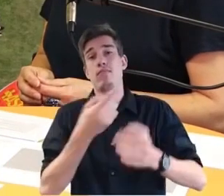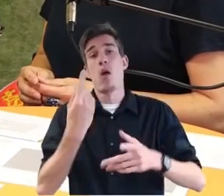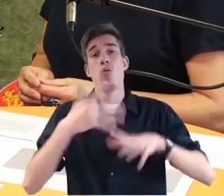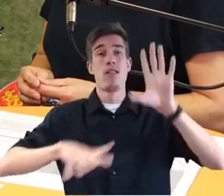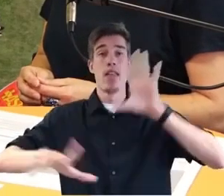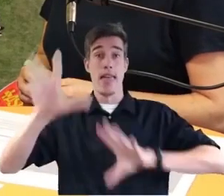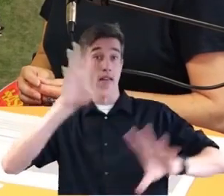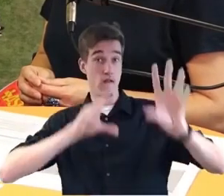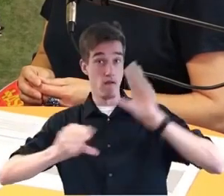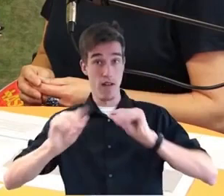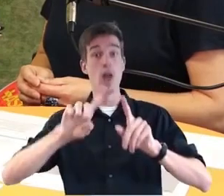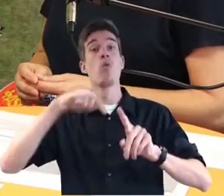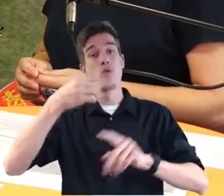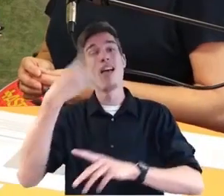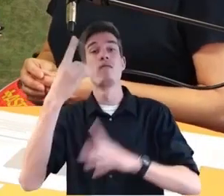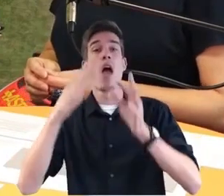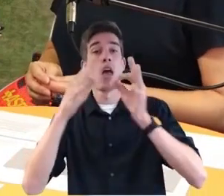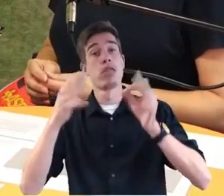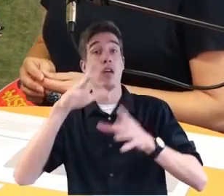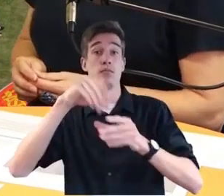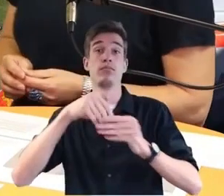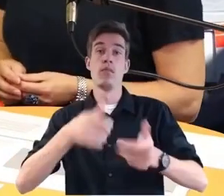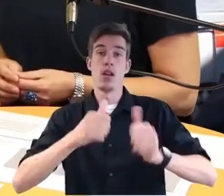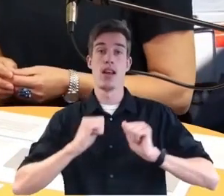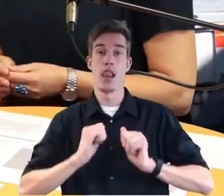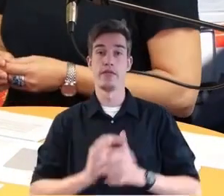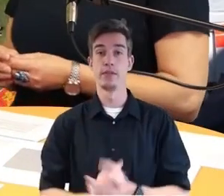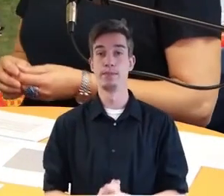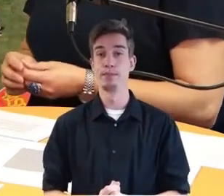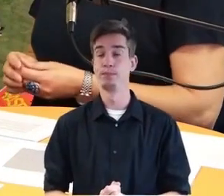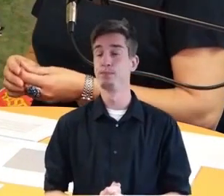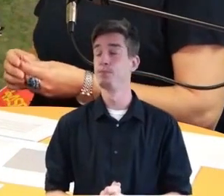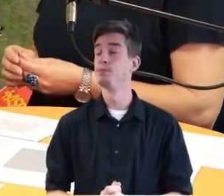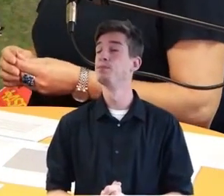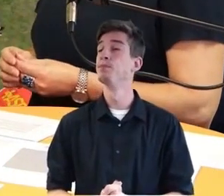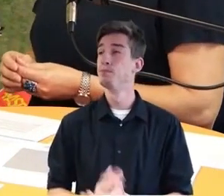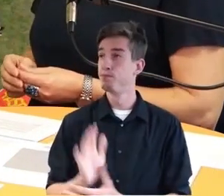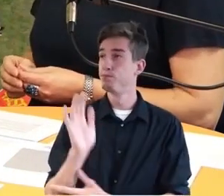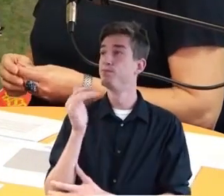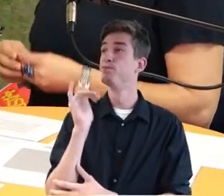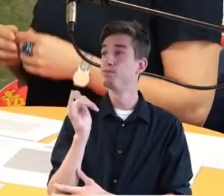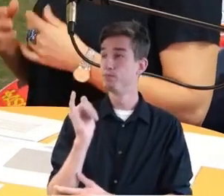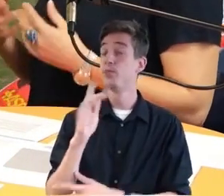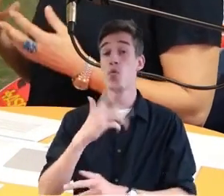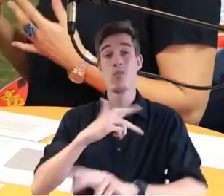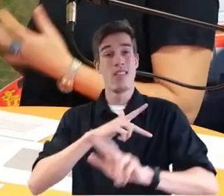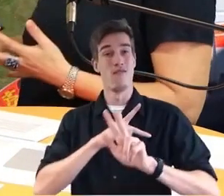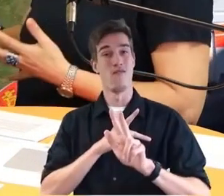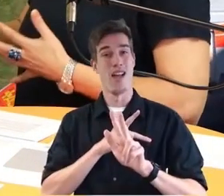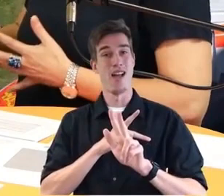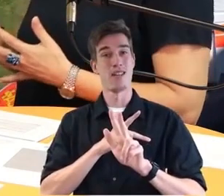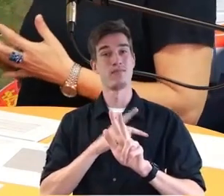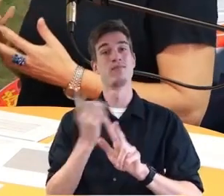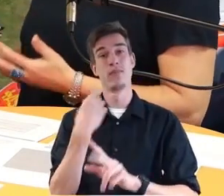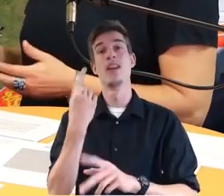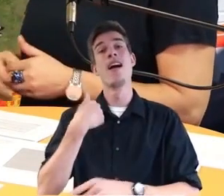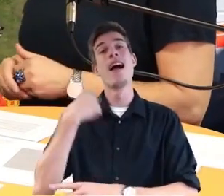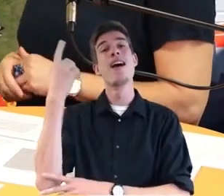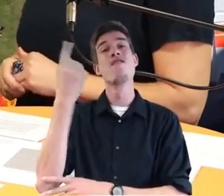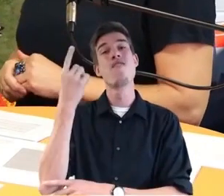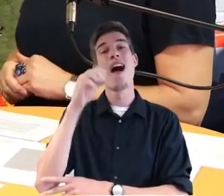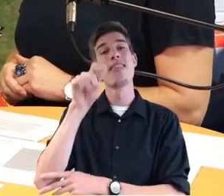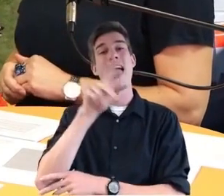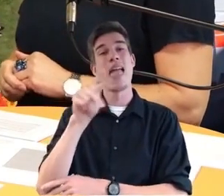hoffentlich mit diesem Warntag verknüpfen werden. Und tatsächlich werden wir ja auch, weil wir haben ja auch unsere eigene Waren-App Nina,